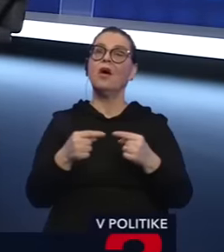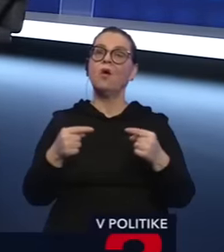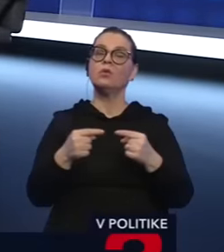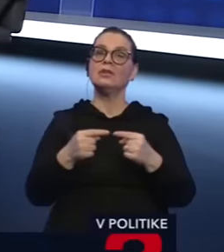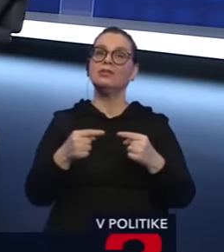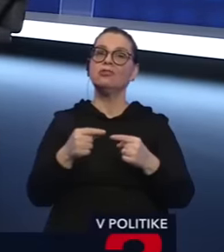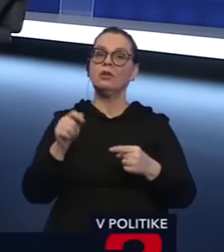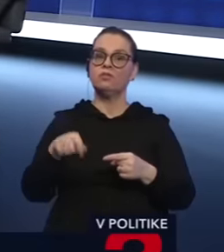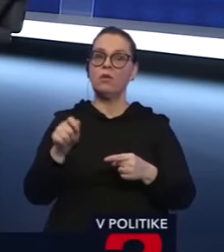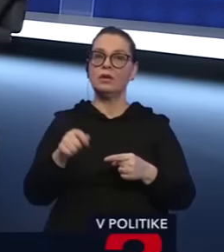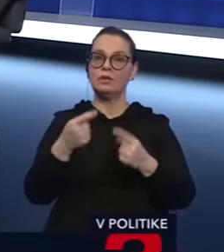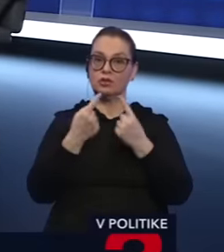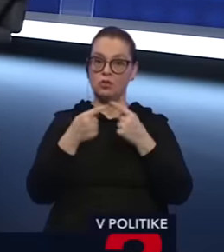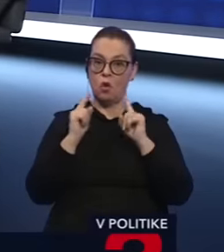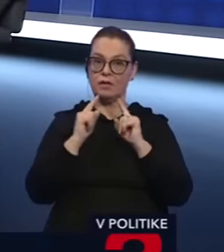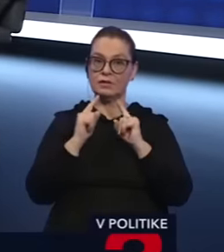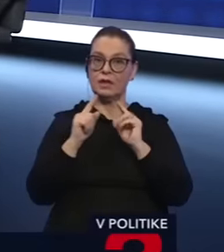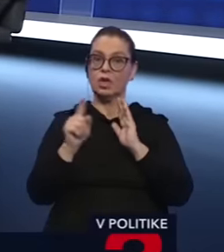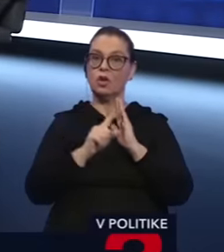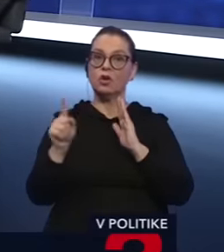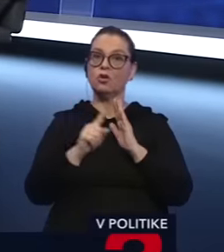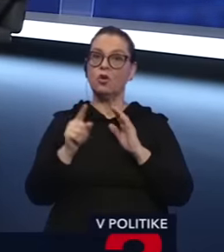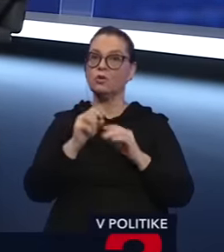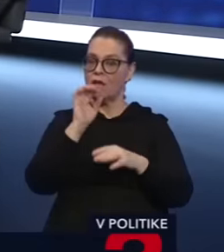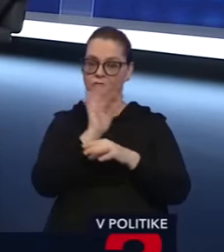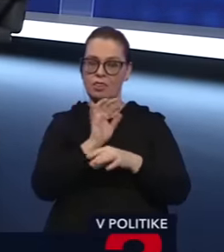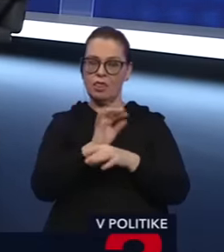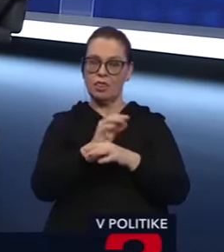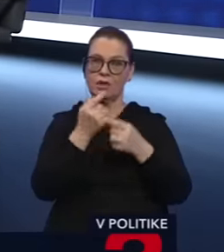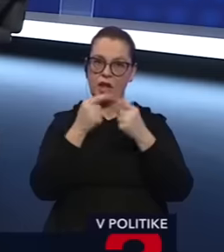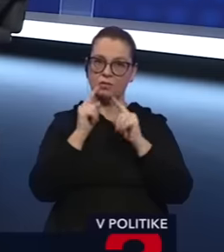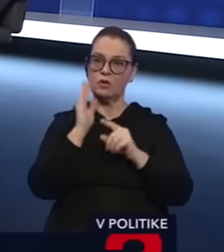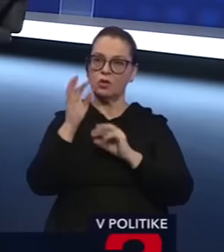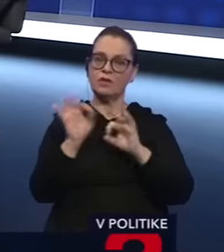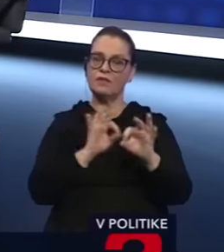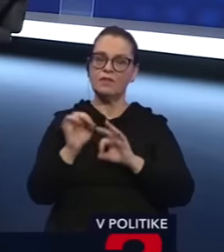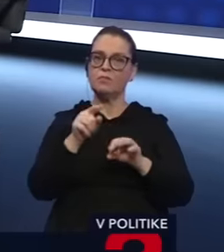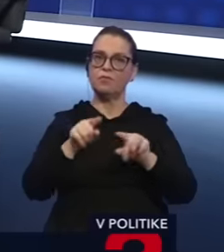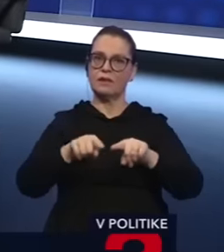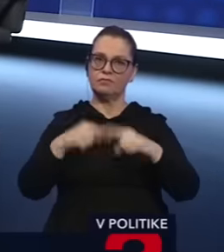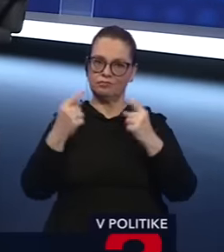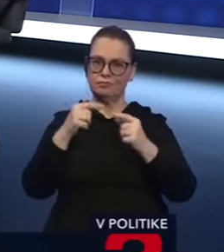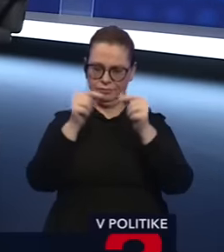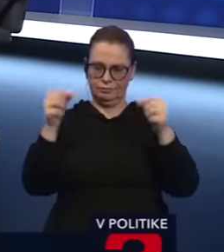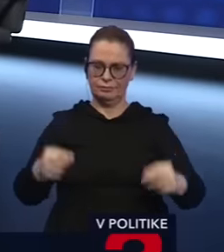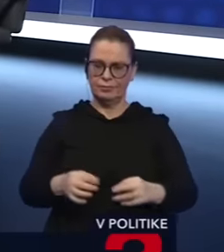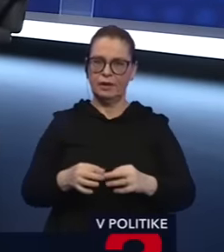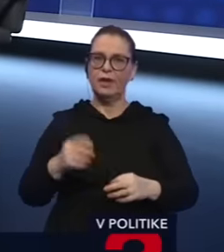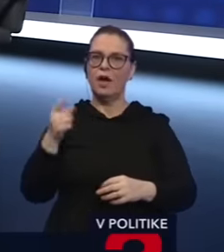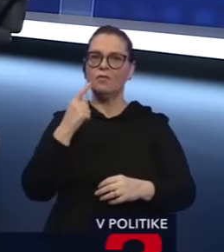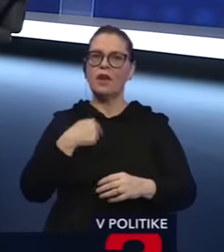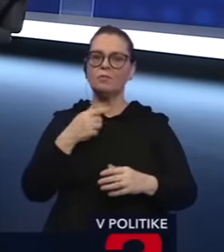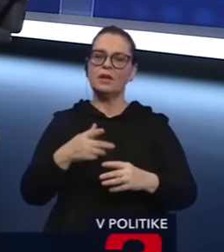Opoziční politici slovenskí, keď ich chodia špíniť na Slovensko, keď tam chodia vybavovať tieto rezolúcie, keď tam chodia rozprávať, aby nás